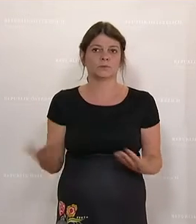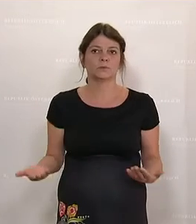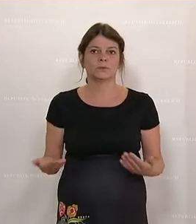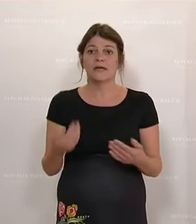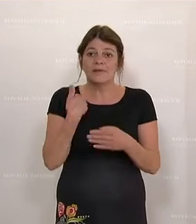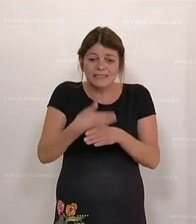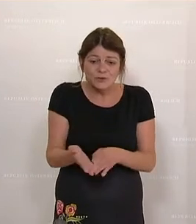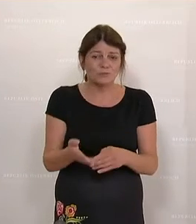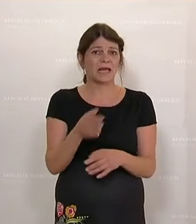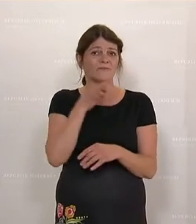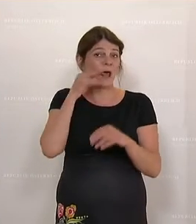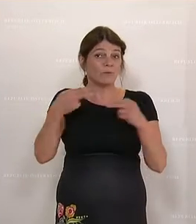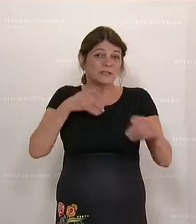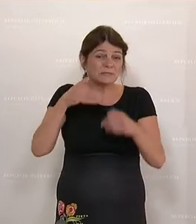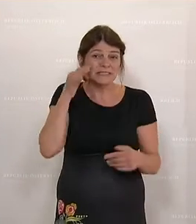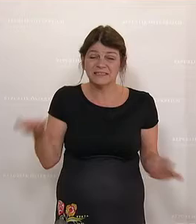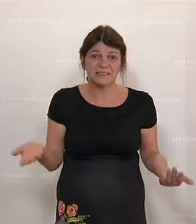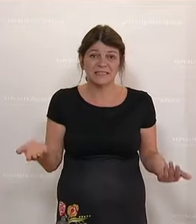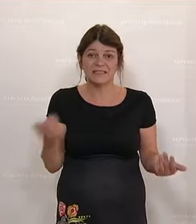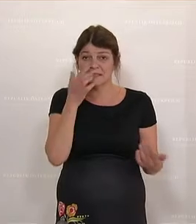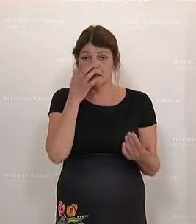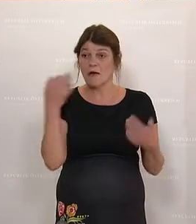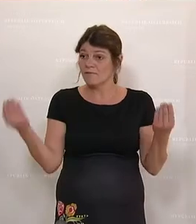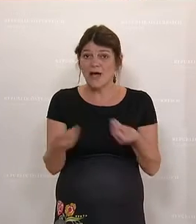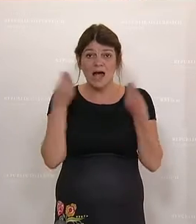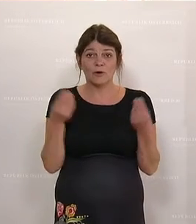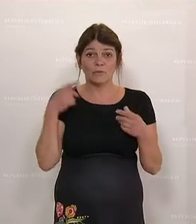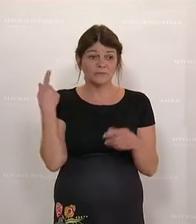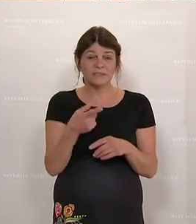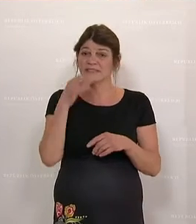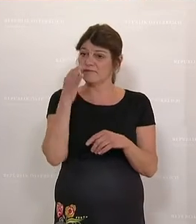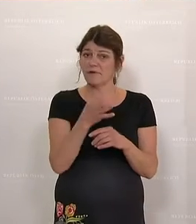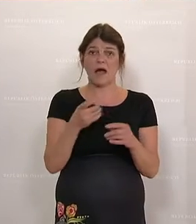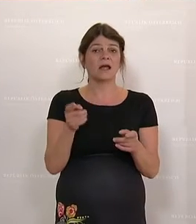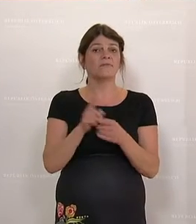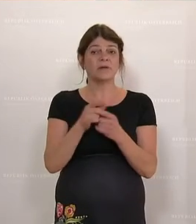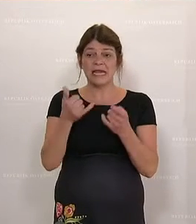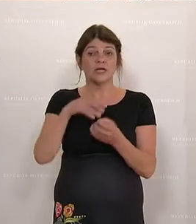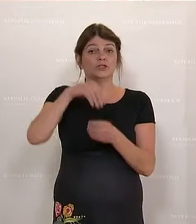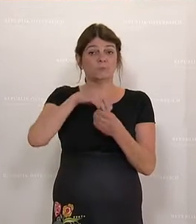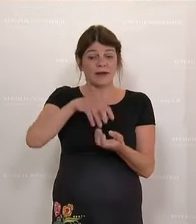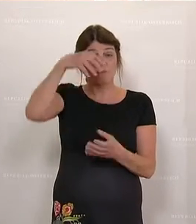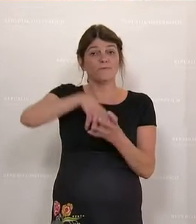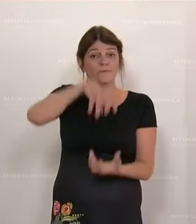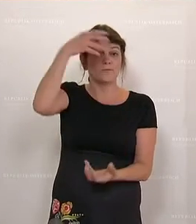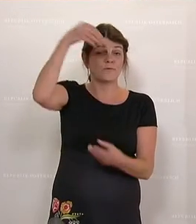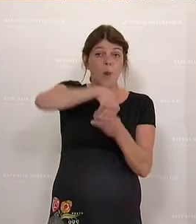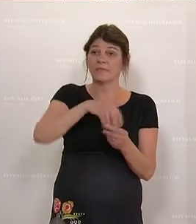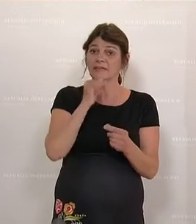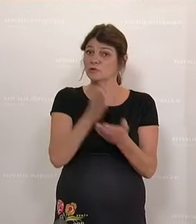zu spät dran, Frau Bundesministerin. Wieso liegt diese Frage, wie wir die Speicher füllen, nicht bereits seit April vor?